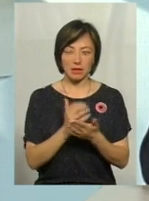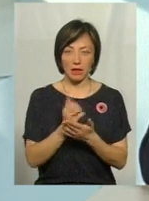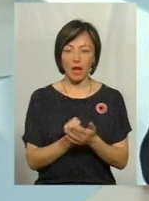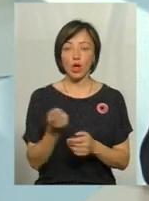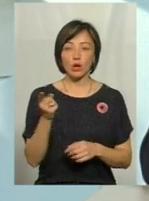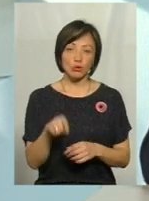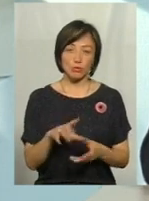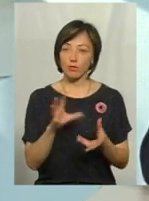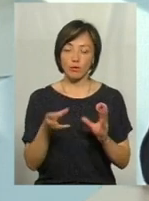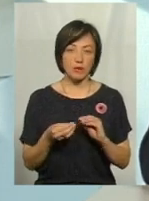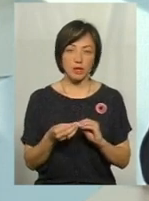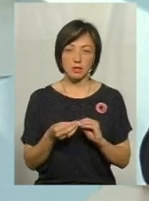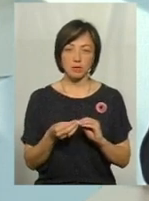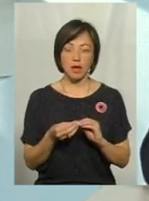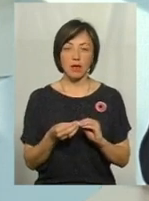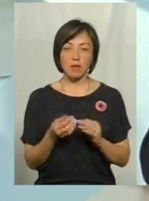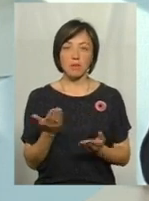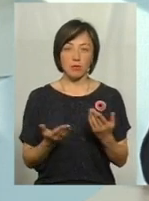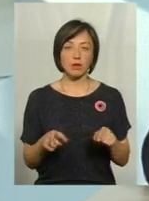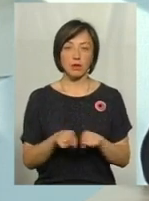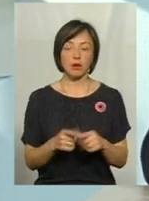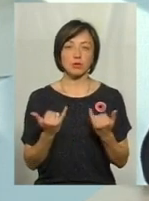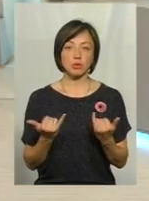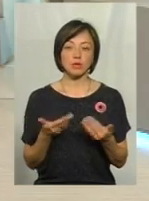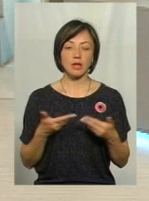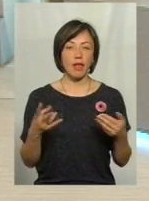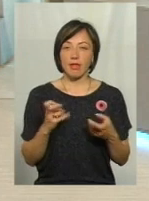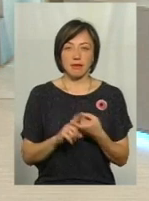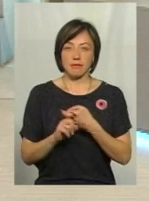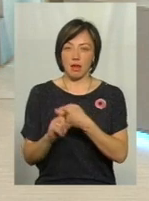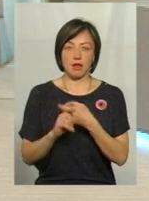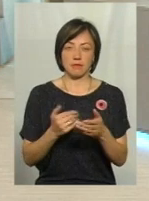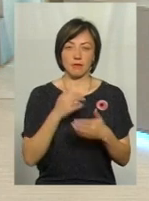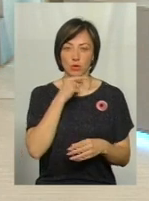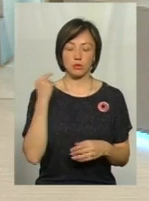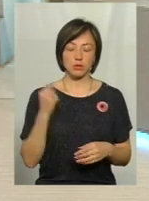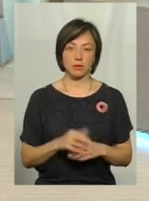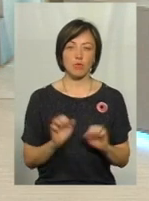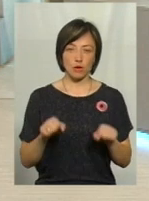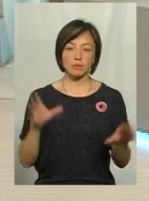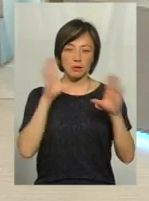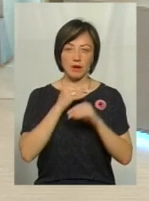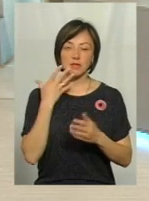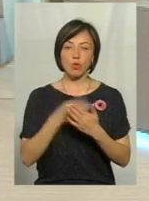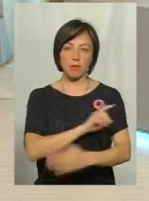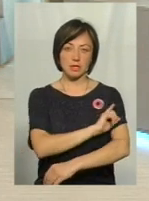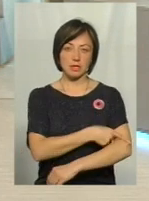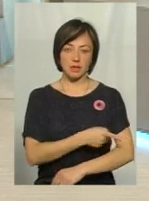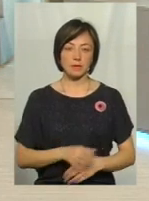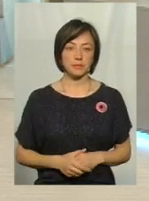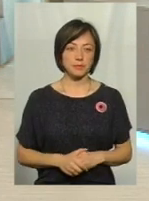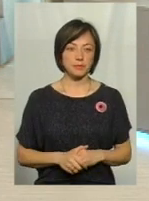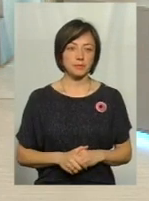принципі, ну, мабуть так, ми на сьогоднішній день не залежимо, то есть можемо, в всякому разі, справитися своїми силами і за нового